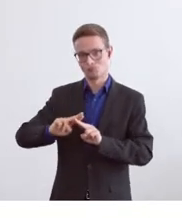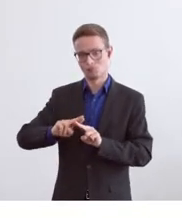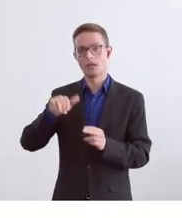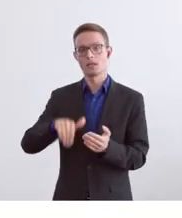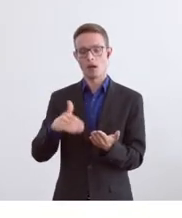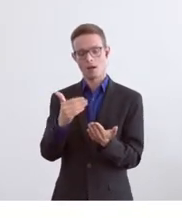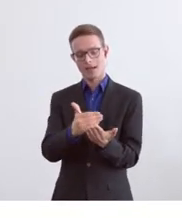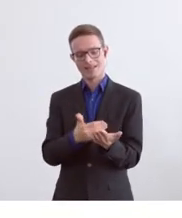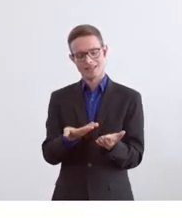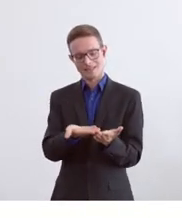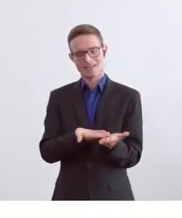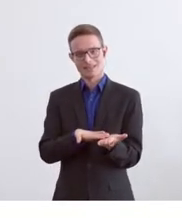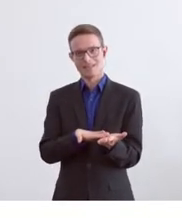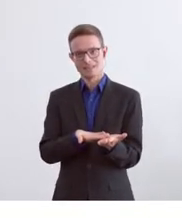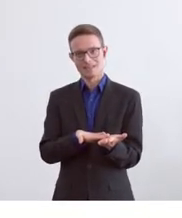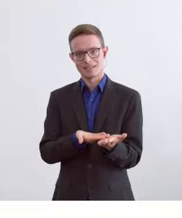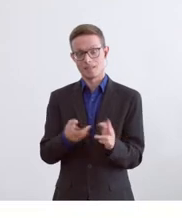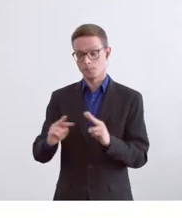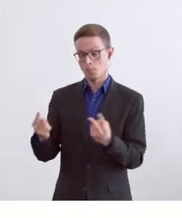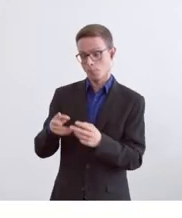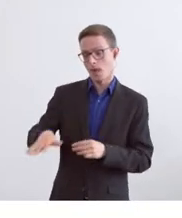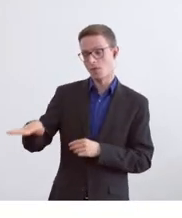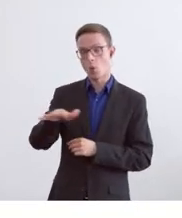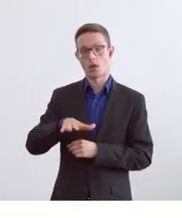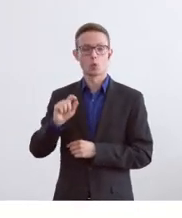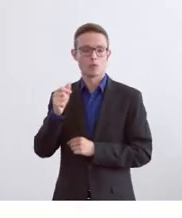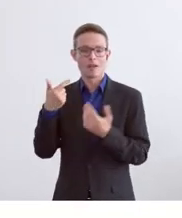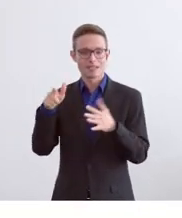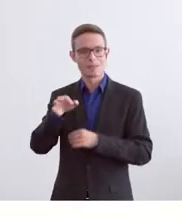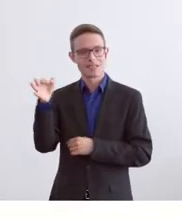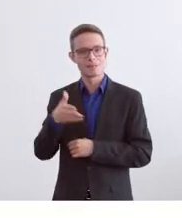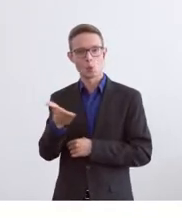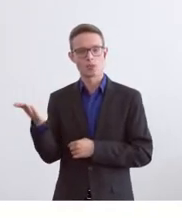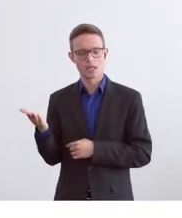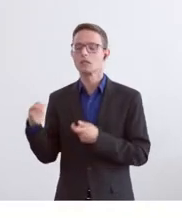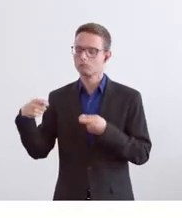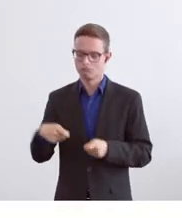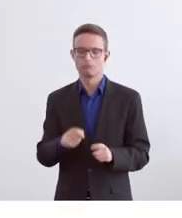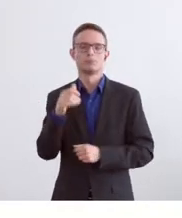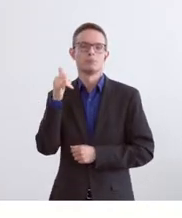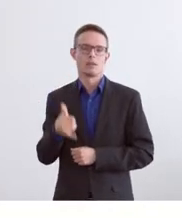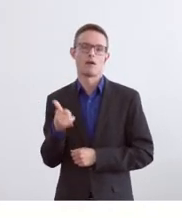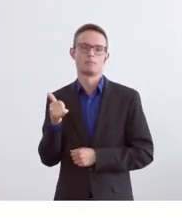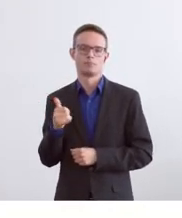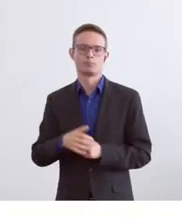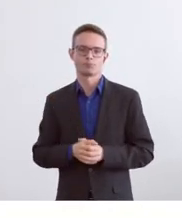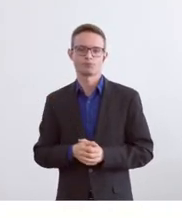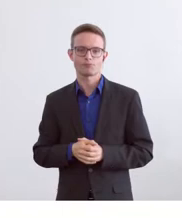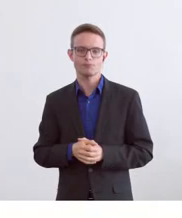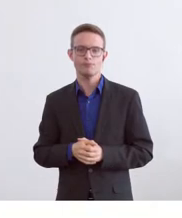Vorlage, die jetzt auch noch von der Bevölkerung mit fast 70% klar unterstützt wird. Das gibt